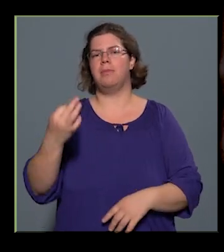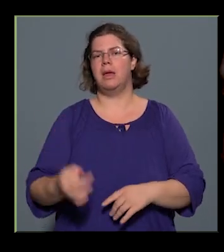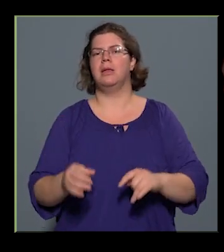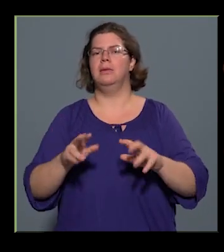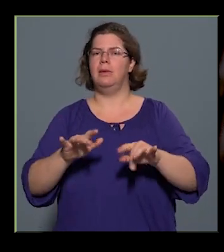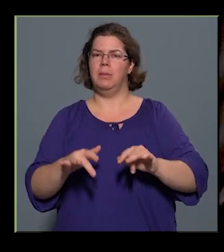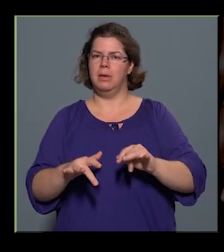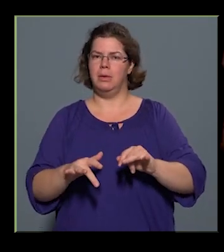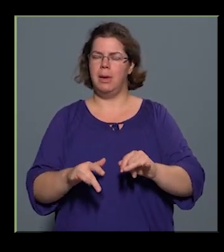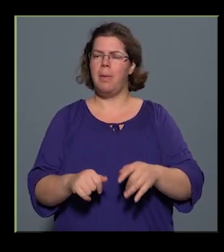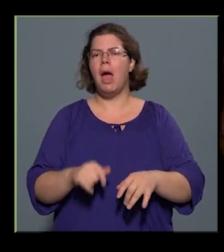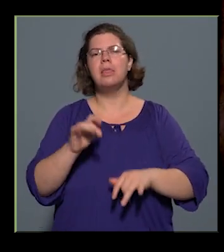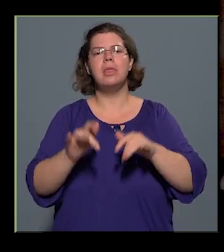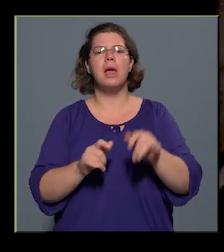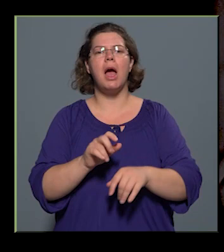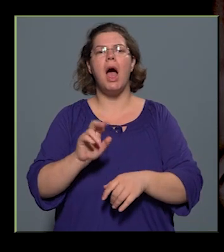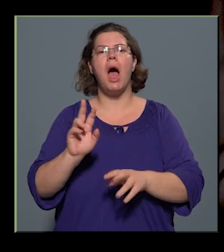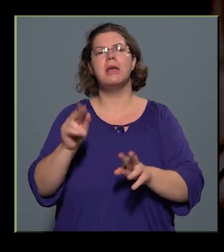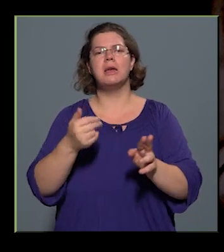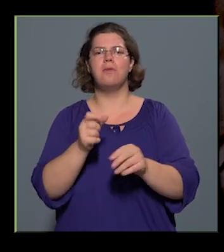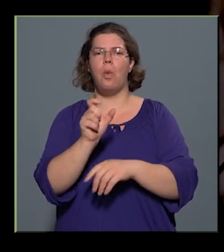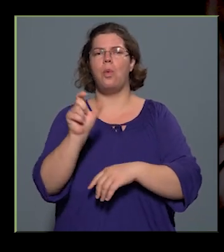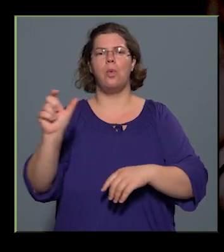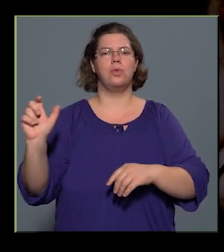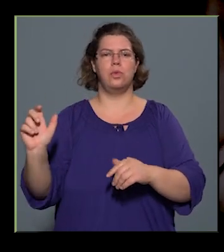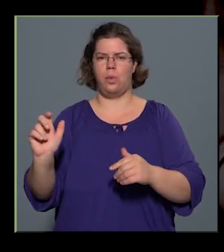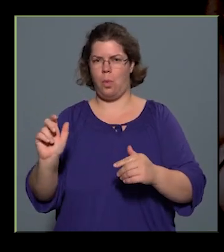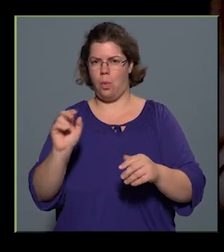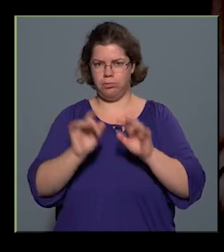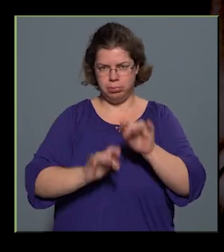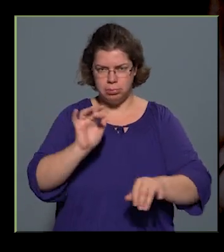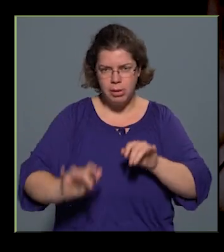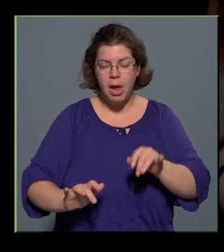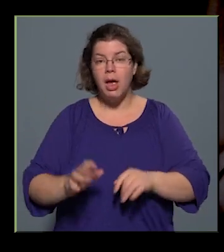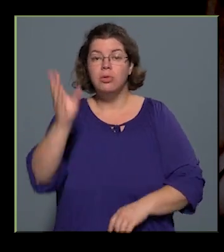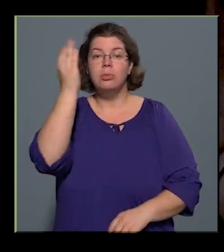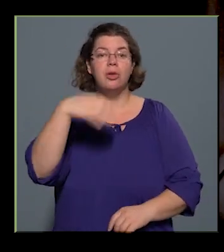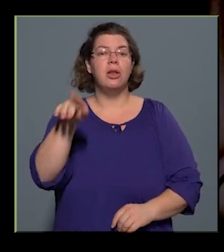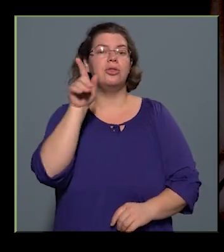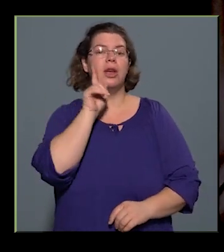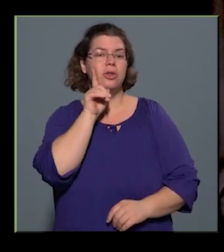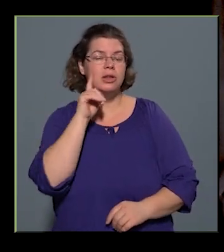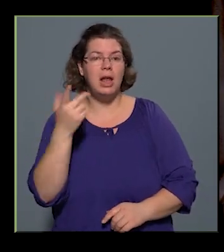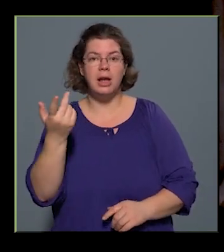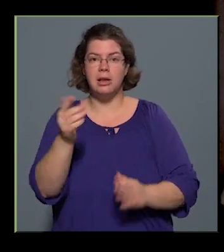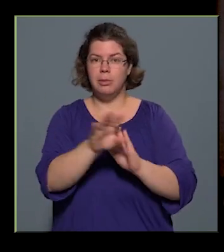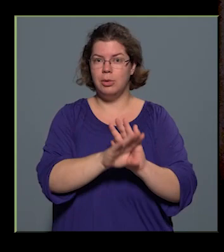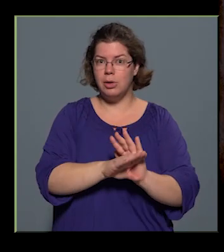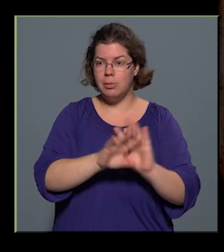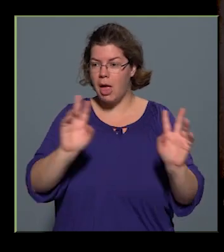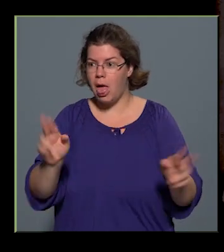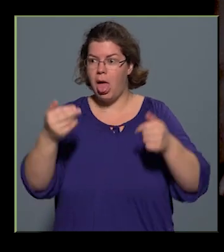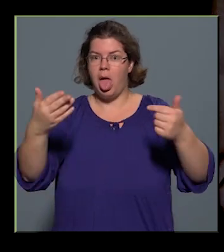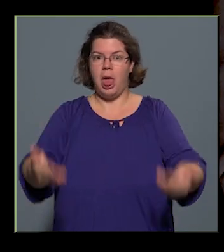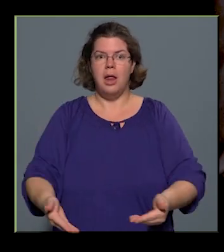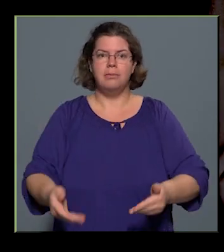beütöttem egy pár hívószót. Életre hívtam, vagy előhívtam a Mesterséges Intelligencia programját, és beírtam,